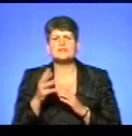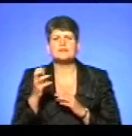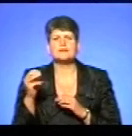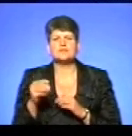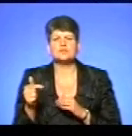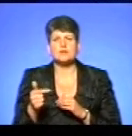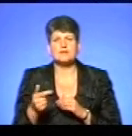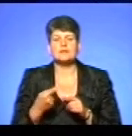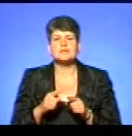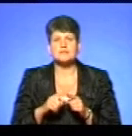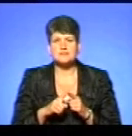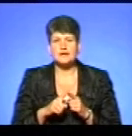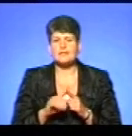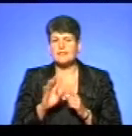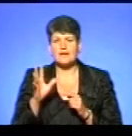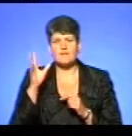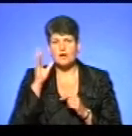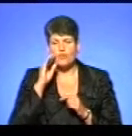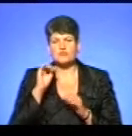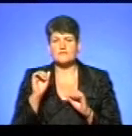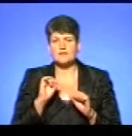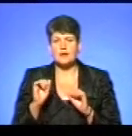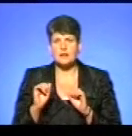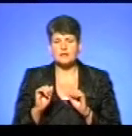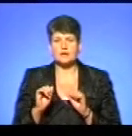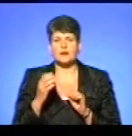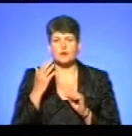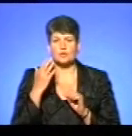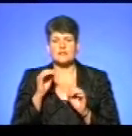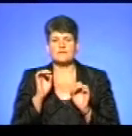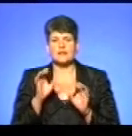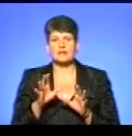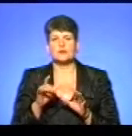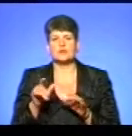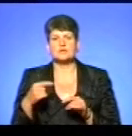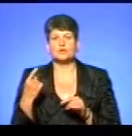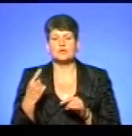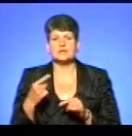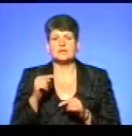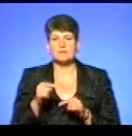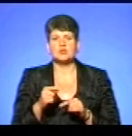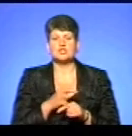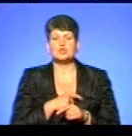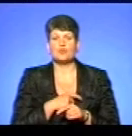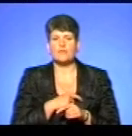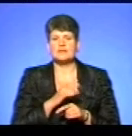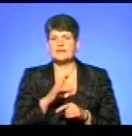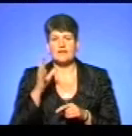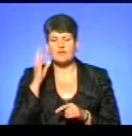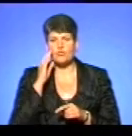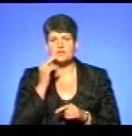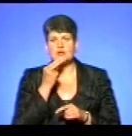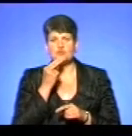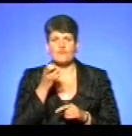крім того, не враховуючи відрядних, тому що ми кидали людей з сили області, там чергувати на тих блокпостах, і не враховуючи